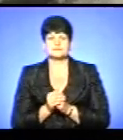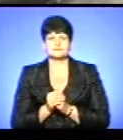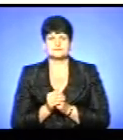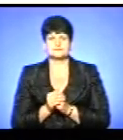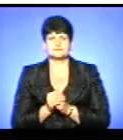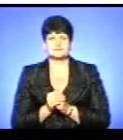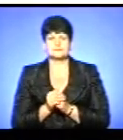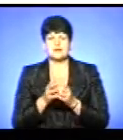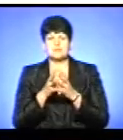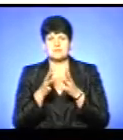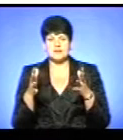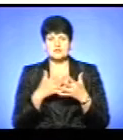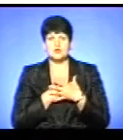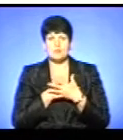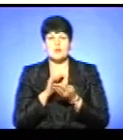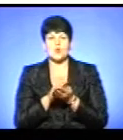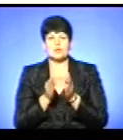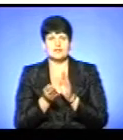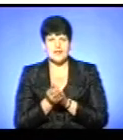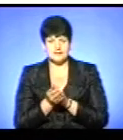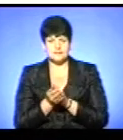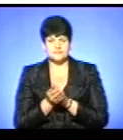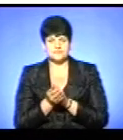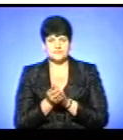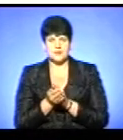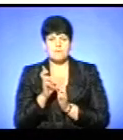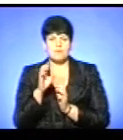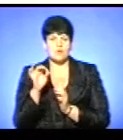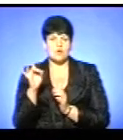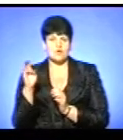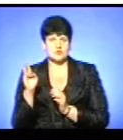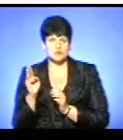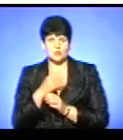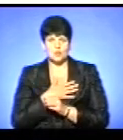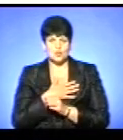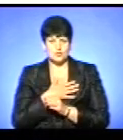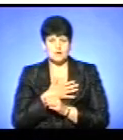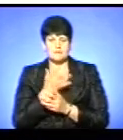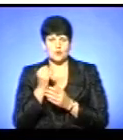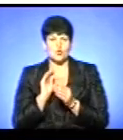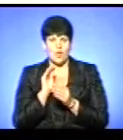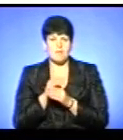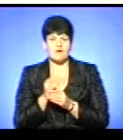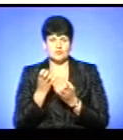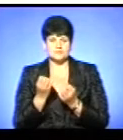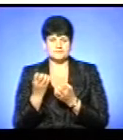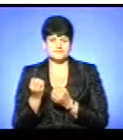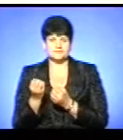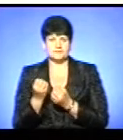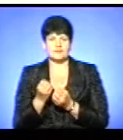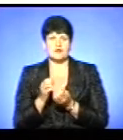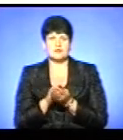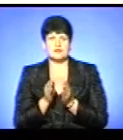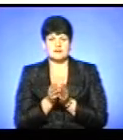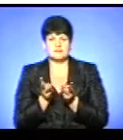Більше вони люблять котлети наші, борщ дуже люблять, беруть добавки. Котлети запікаємо в